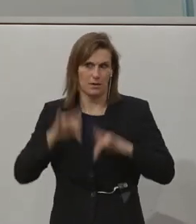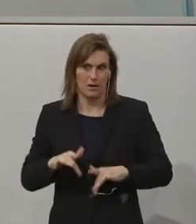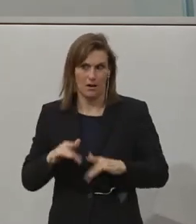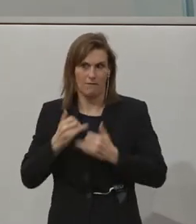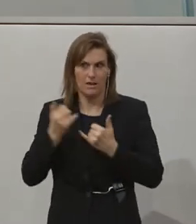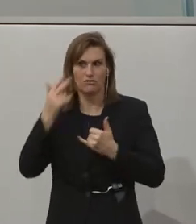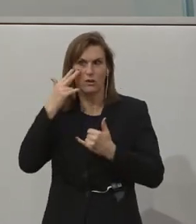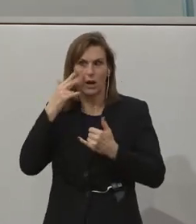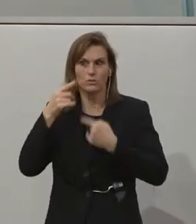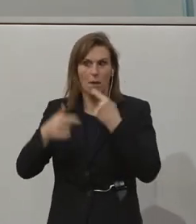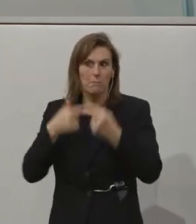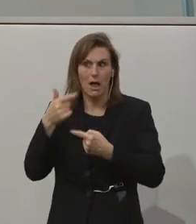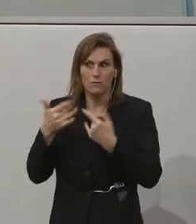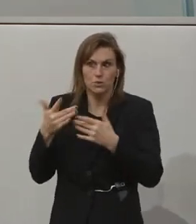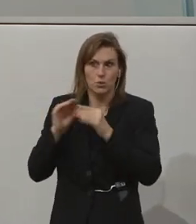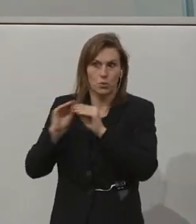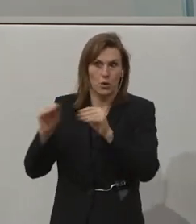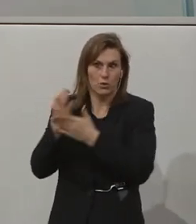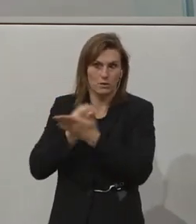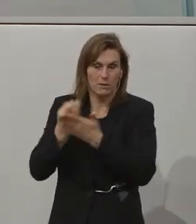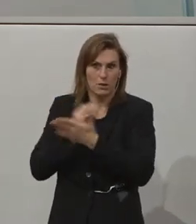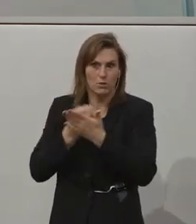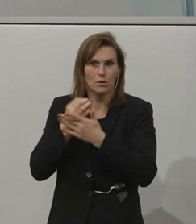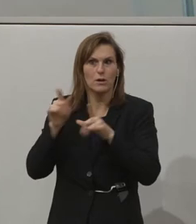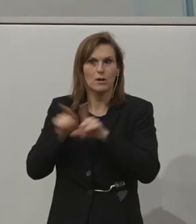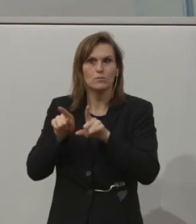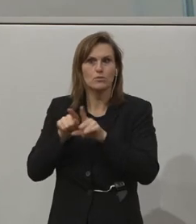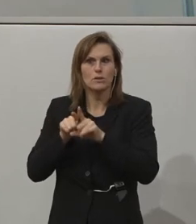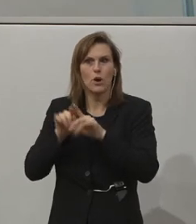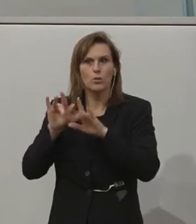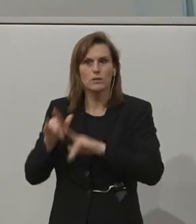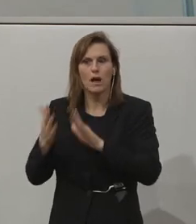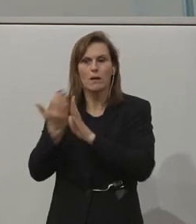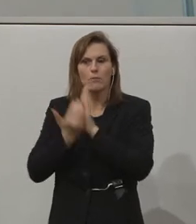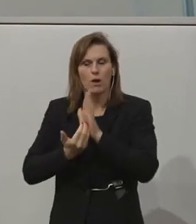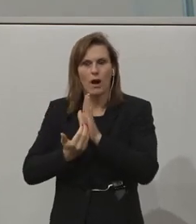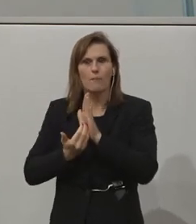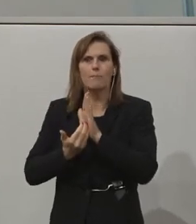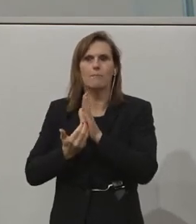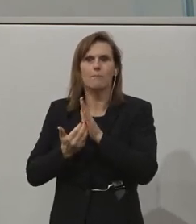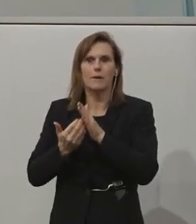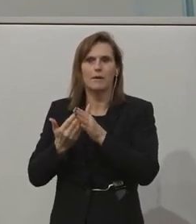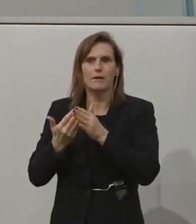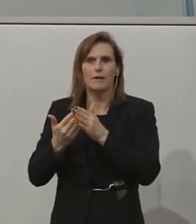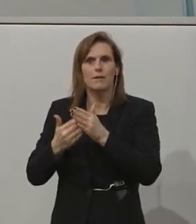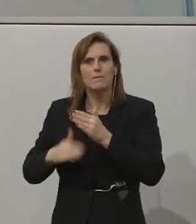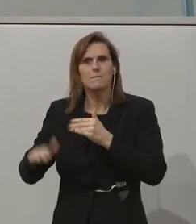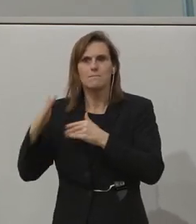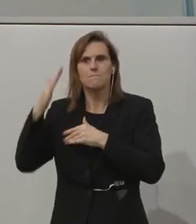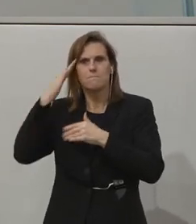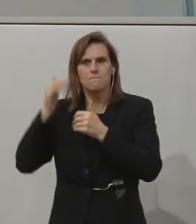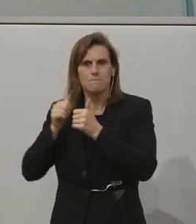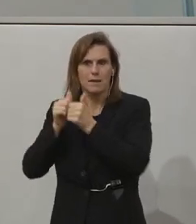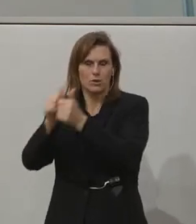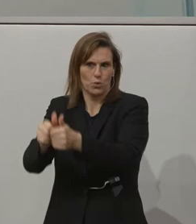have mentors to support the individual person. The key to success is planning, advanced planning,